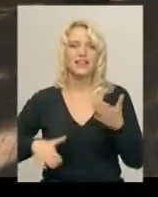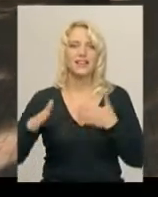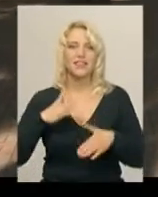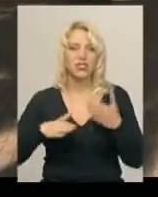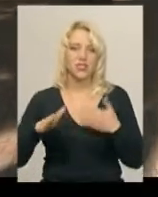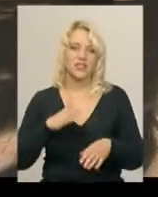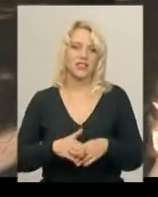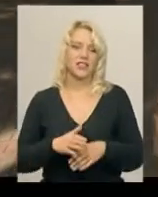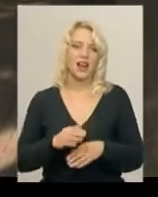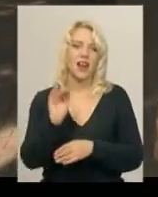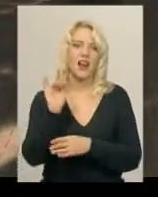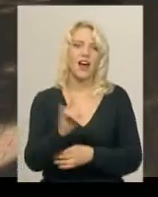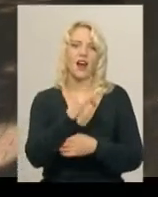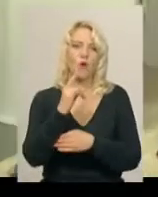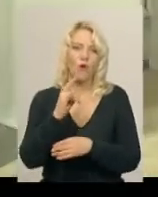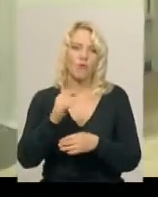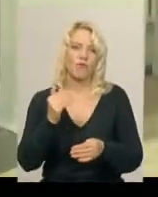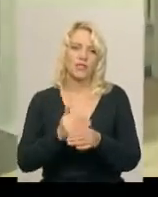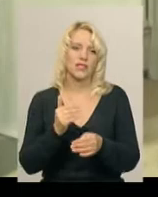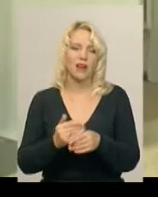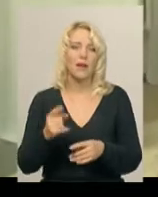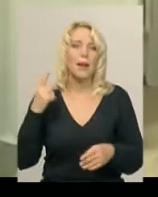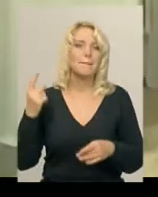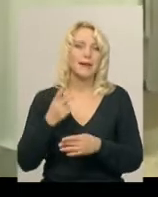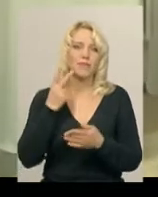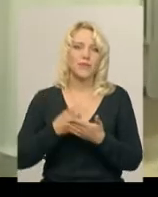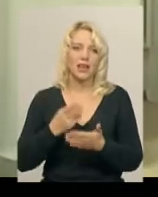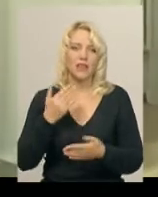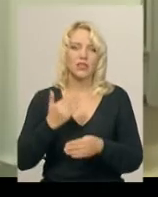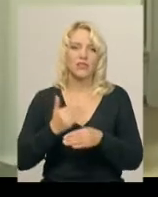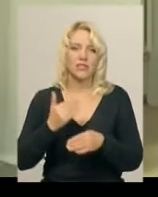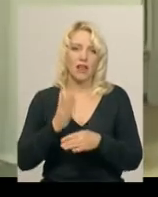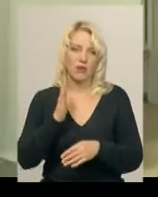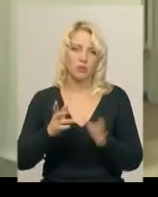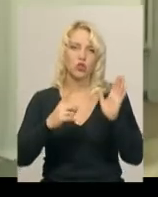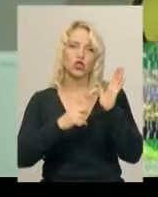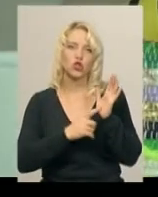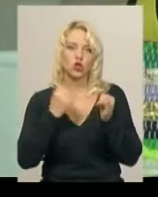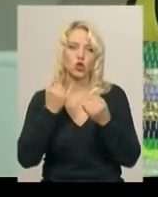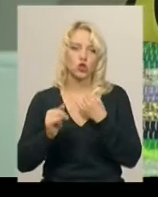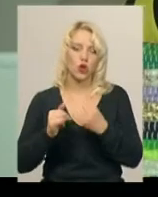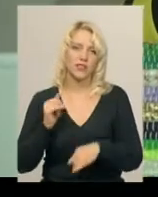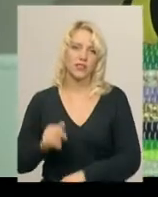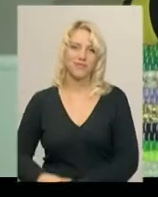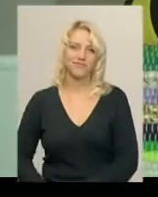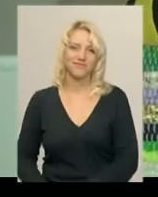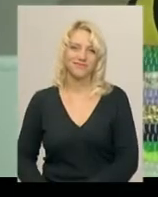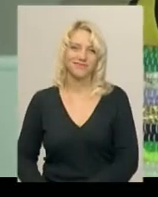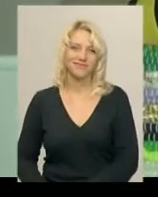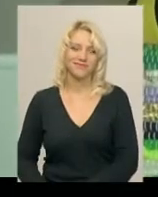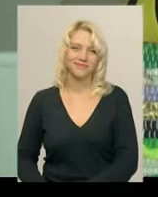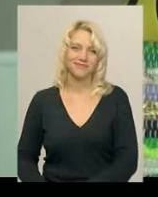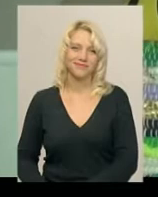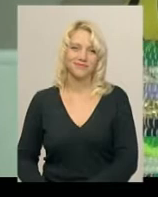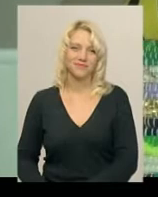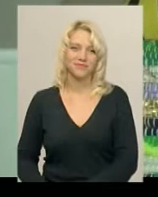ляльковій виставі. Прем'єрний показ вистави «Бебі-театру» відбудеться 6 жовтня. Ірина Хижа, Іван Мовчан, новини Поділля